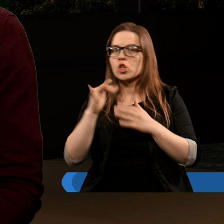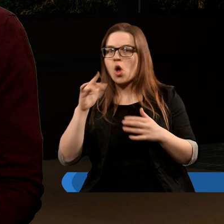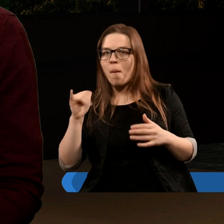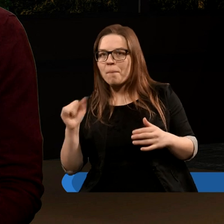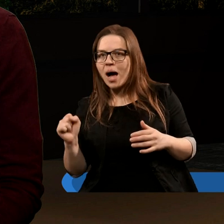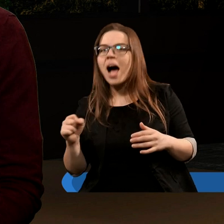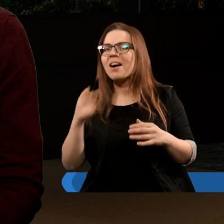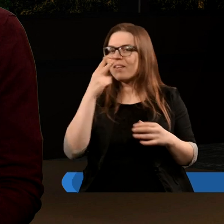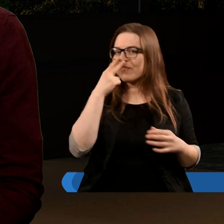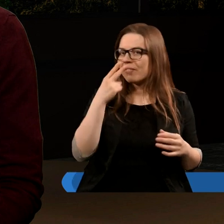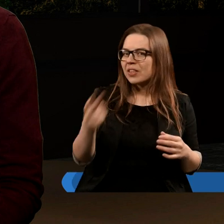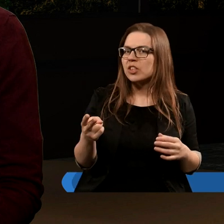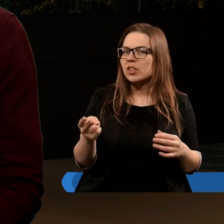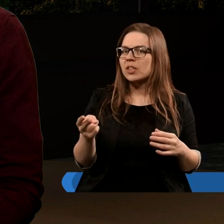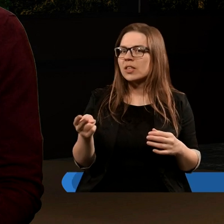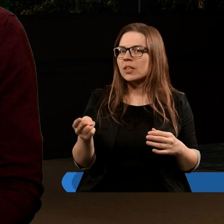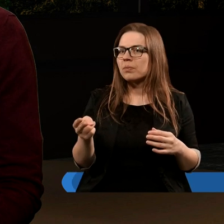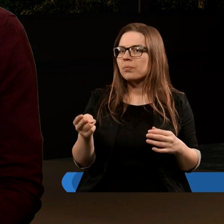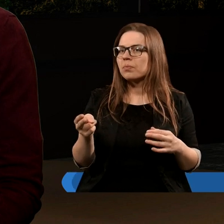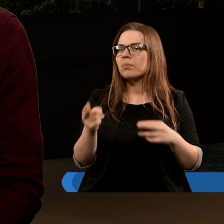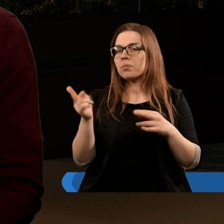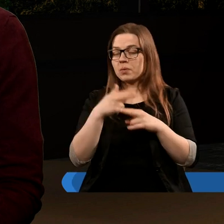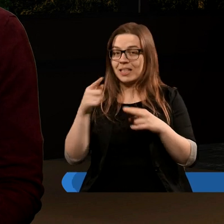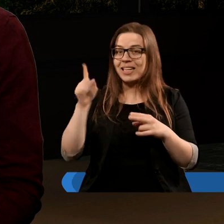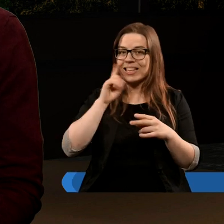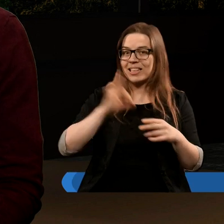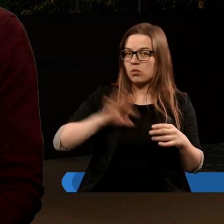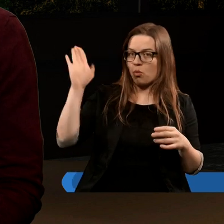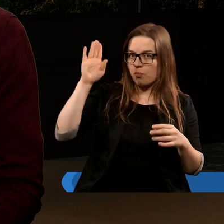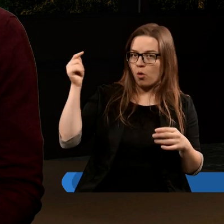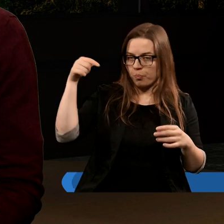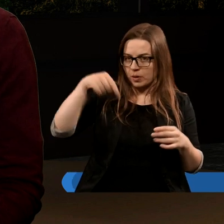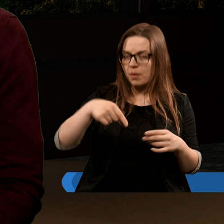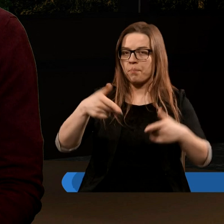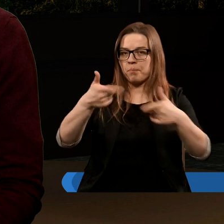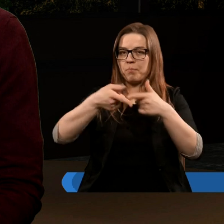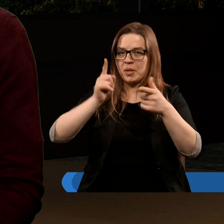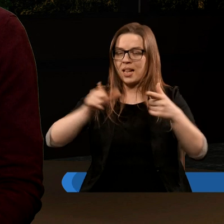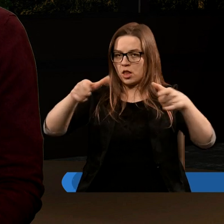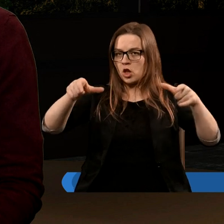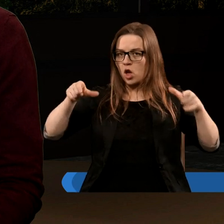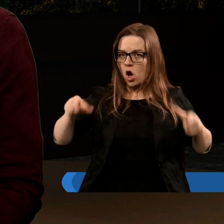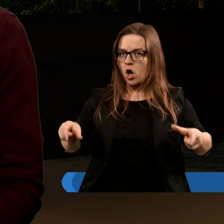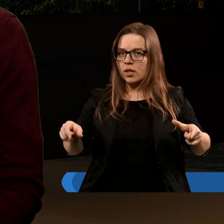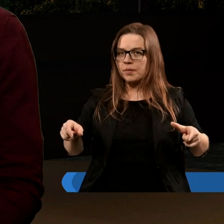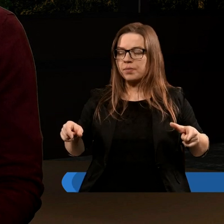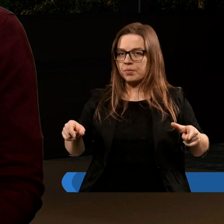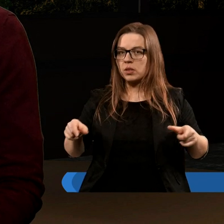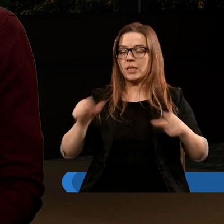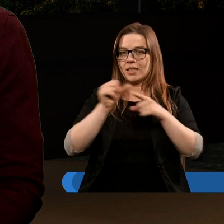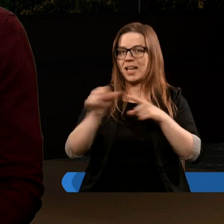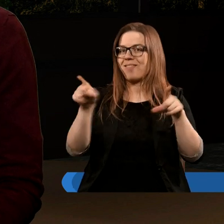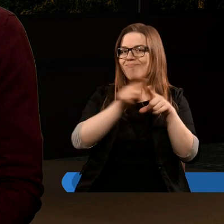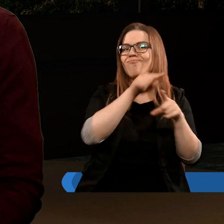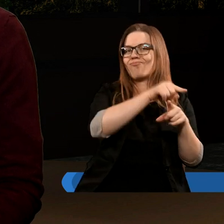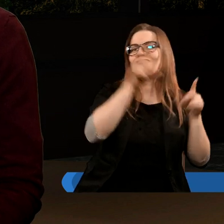Hioba, to widzimy, że kiedy przychodzą Synowie Boży przed tron Pana, to również przychodzi